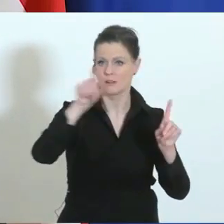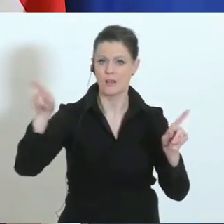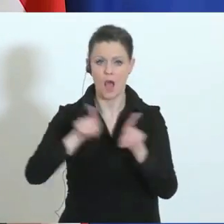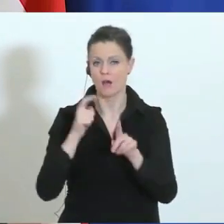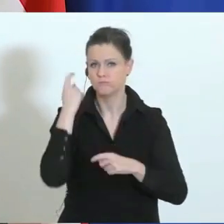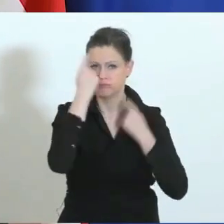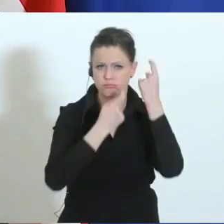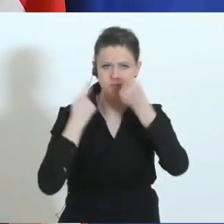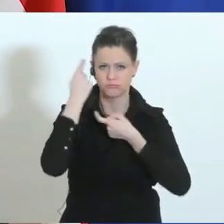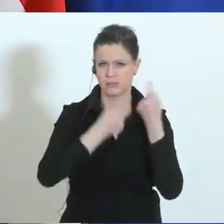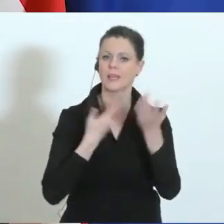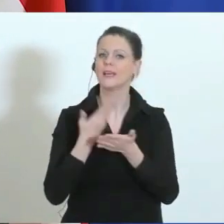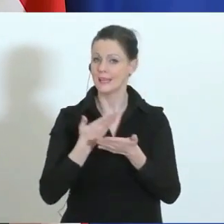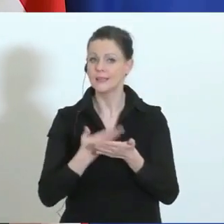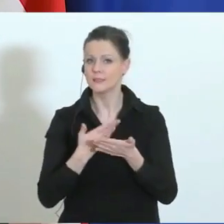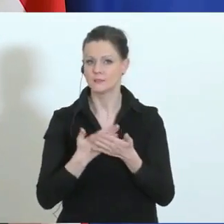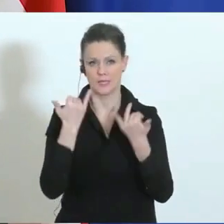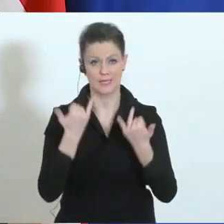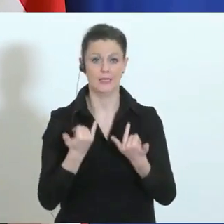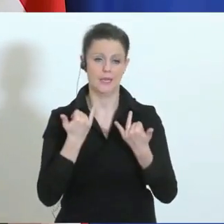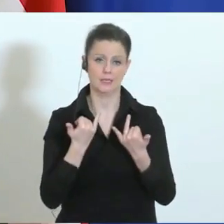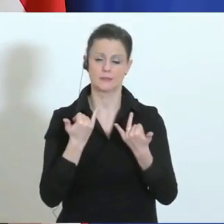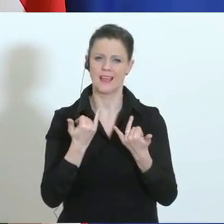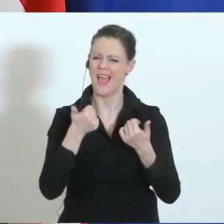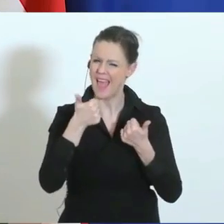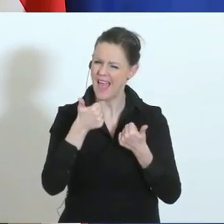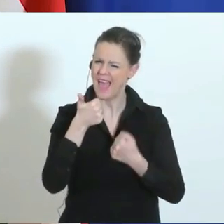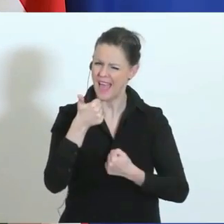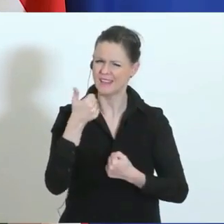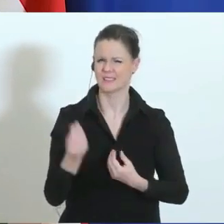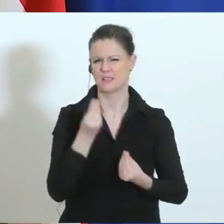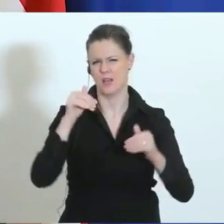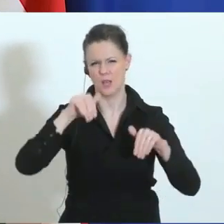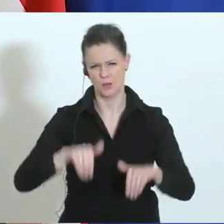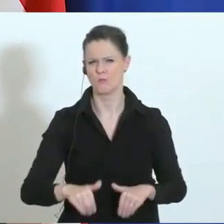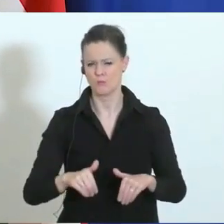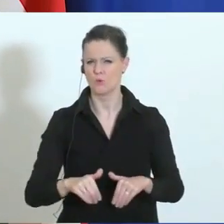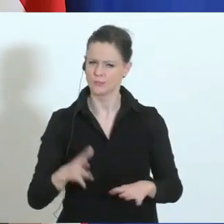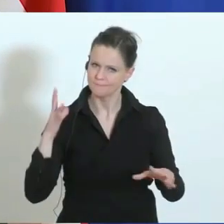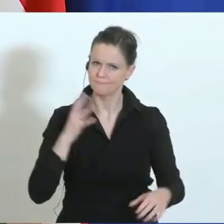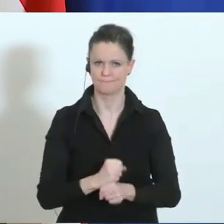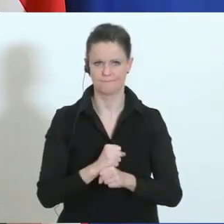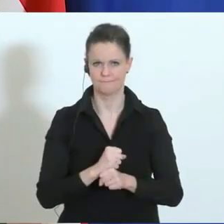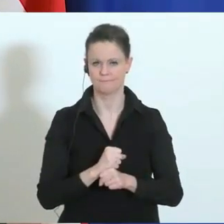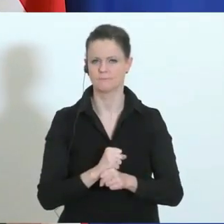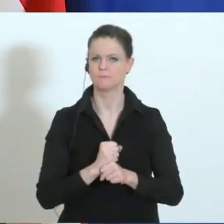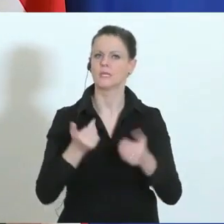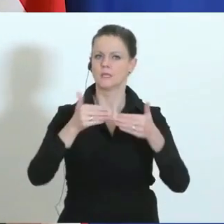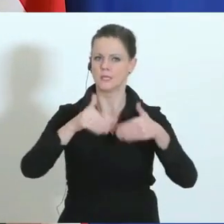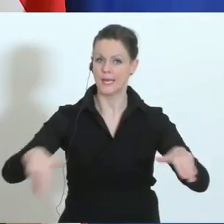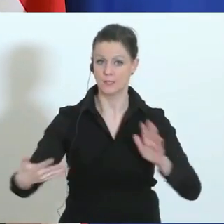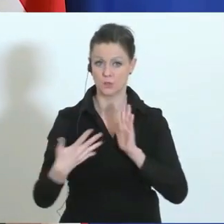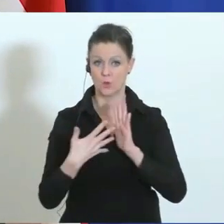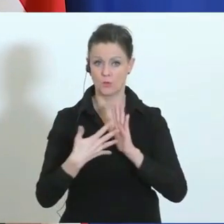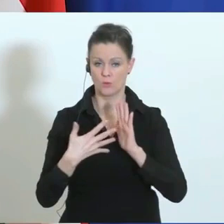getroffen haben. Jetzt gilt es, dass ein Grundsatz durchgehalten wird, der heißt, dass bei aller Notwendigkeit von Grenzkontrollen